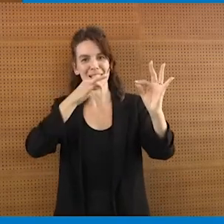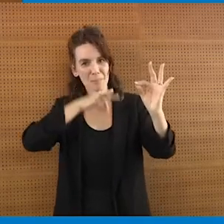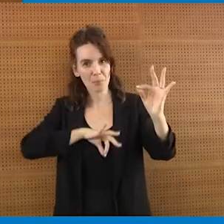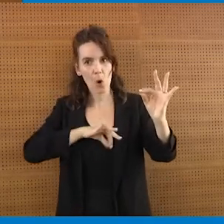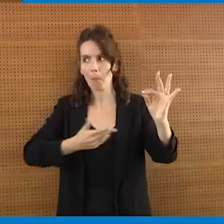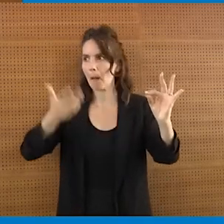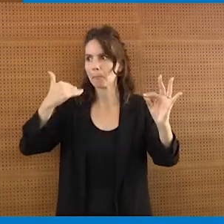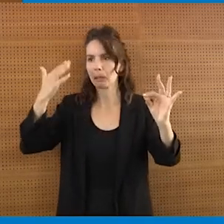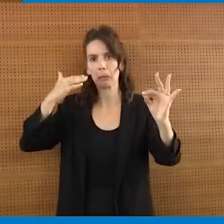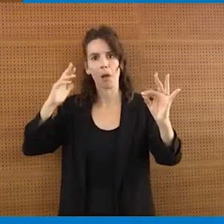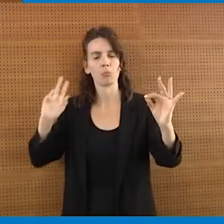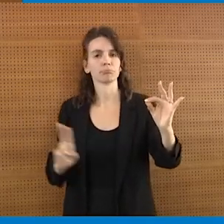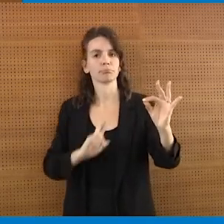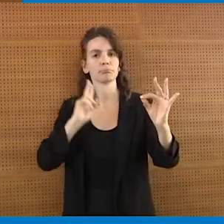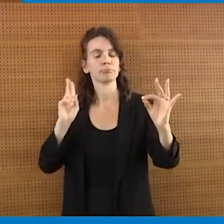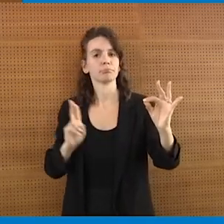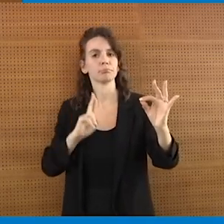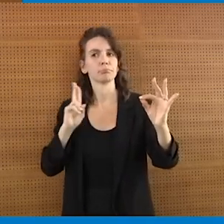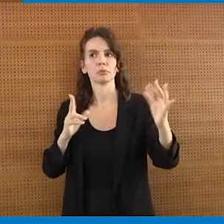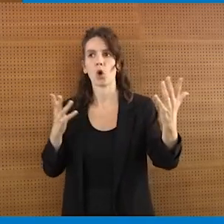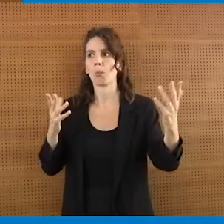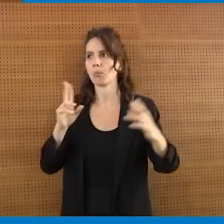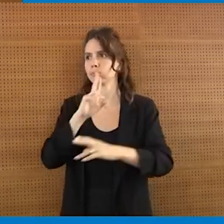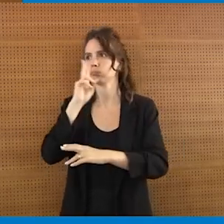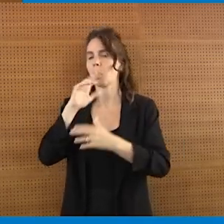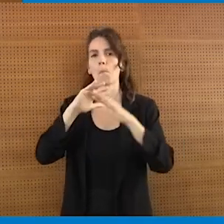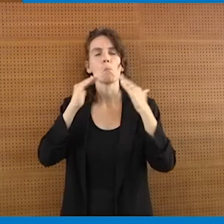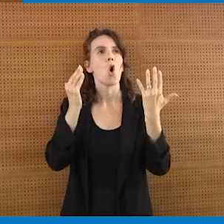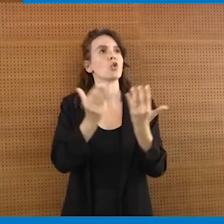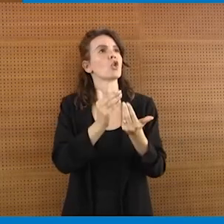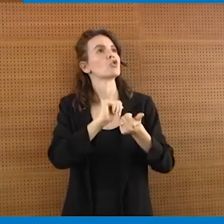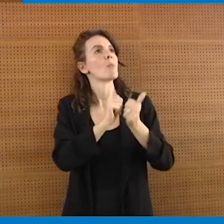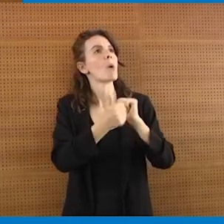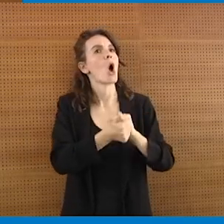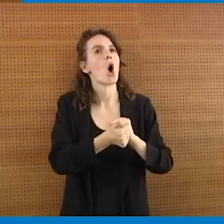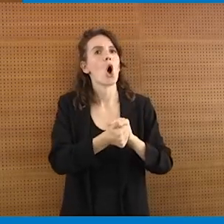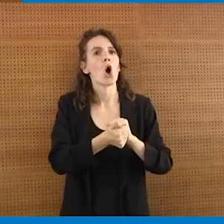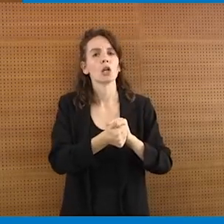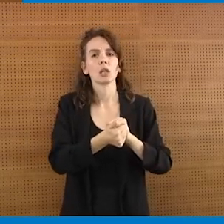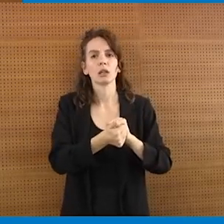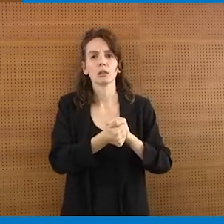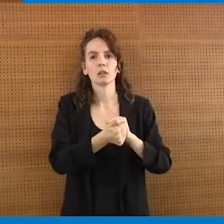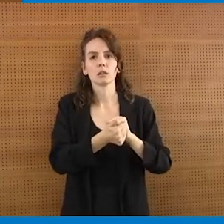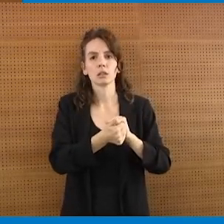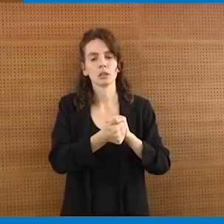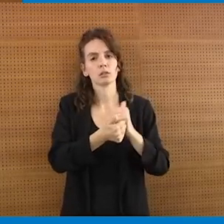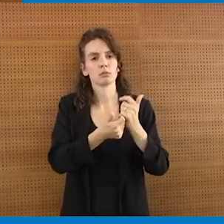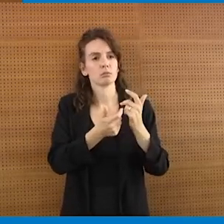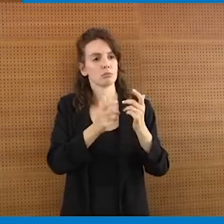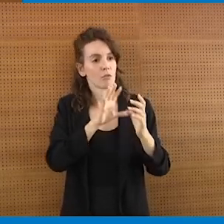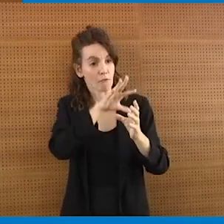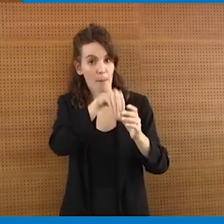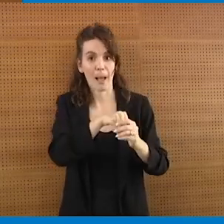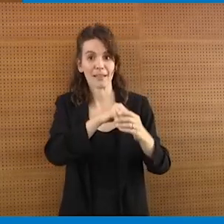pieno già dell'avvio della riforma sembravano il mondo dello sport diciamo dell'afferente al sistema sportivo del Comitato